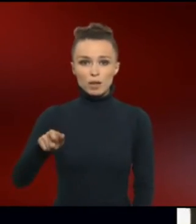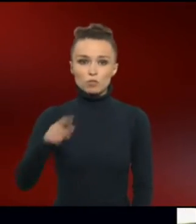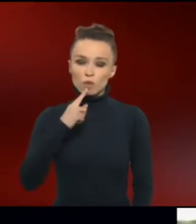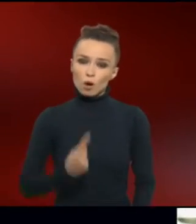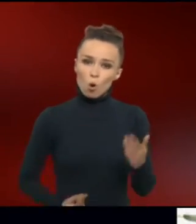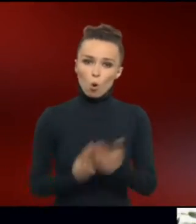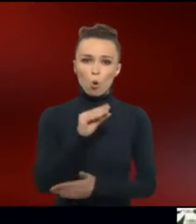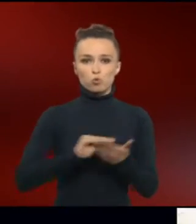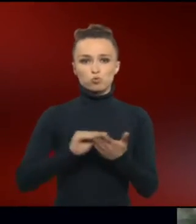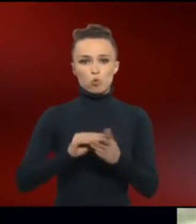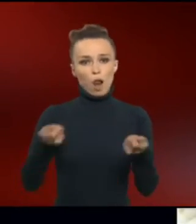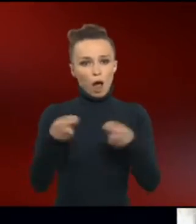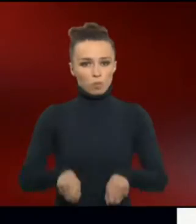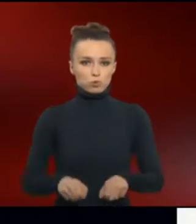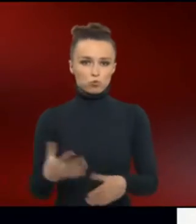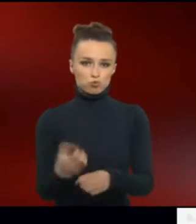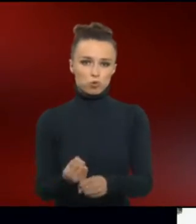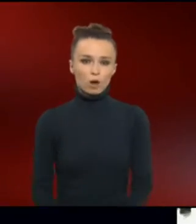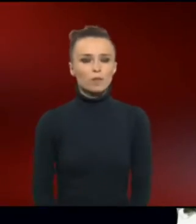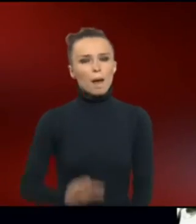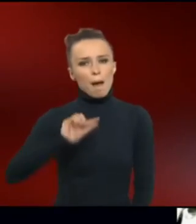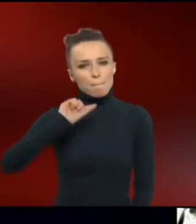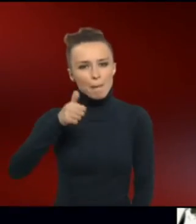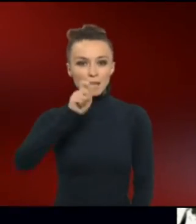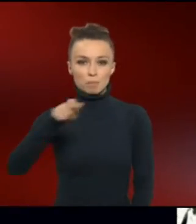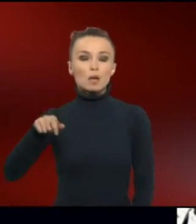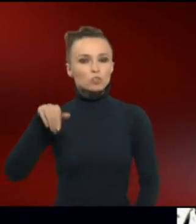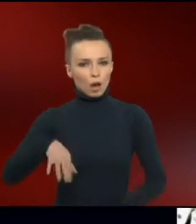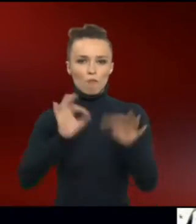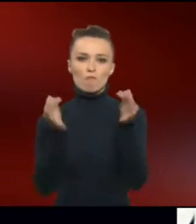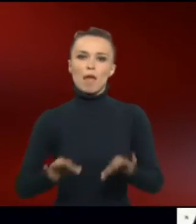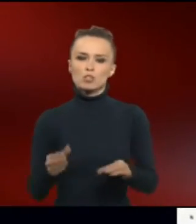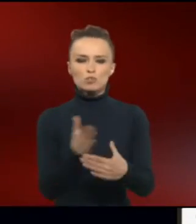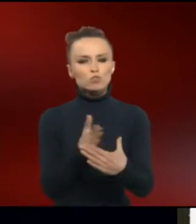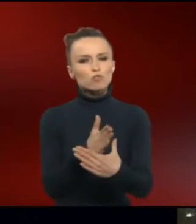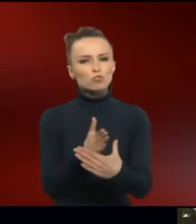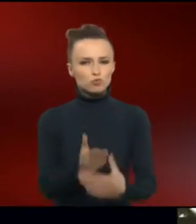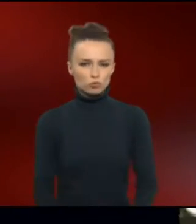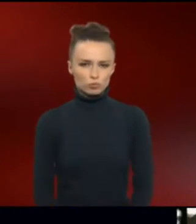Hochschulabschluss machen. Die meisten Menschen haben Fähigkeiten dazwischen.